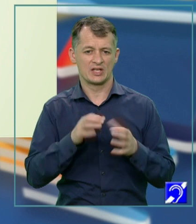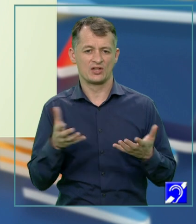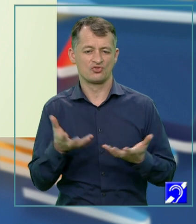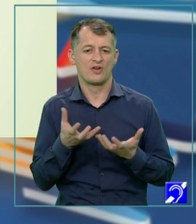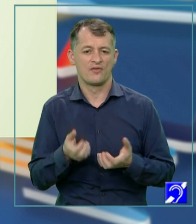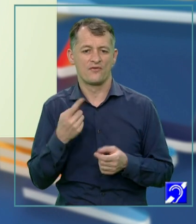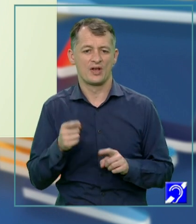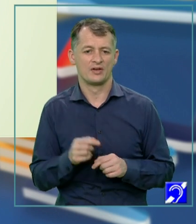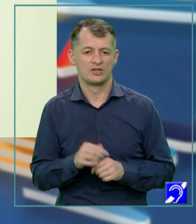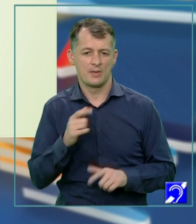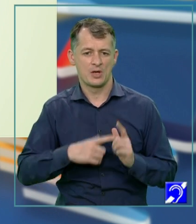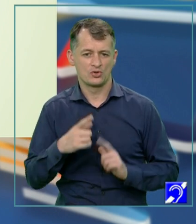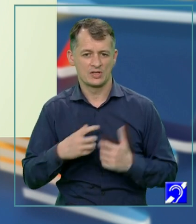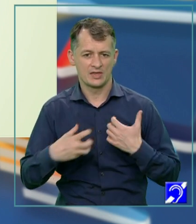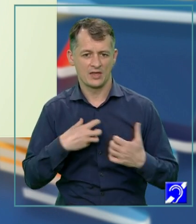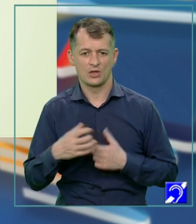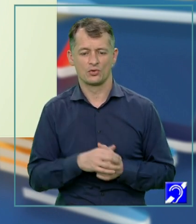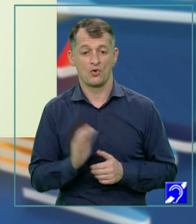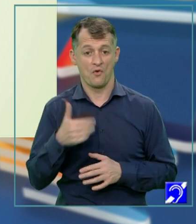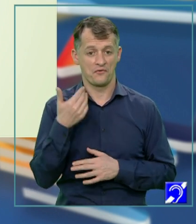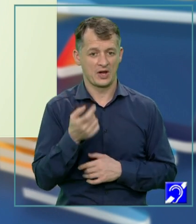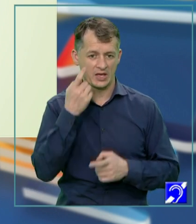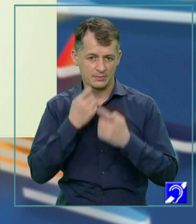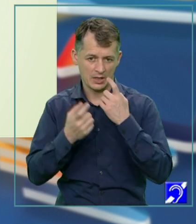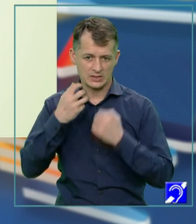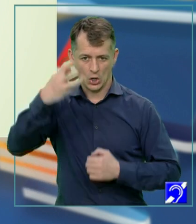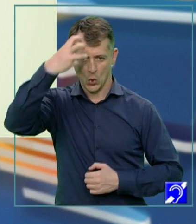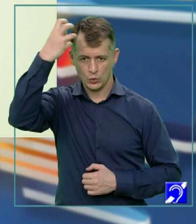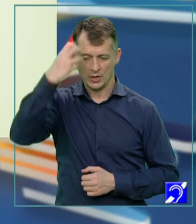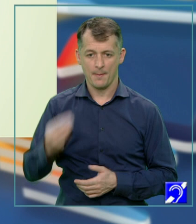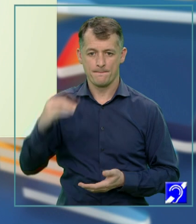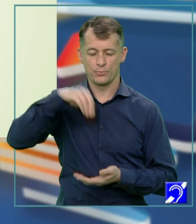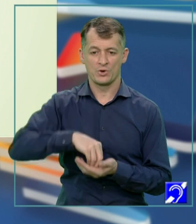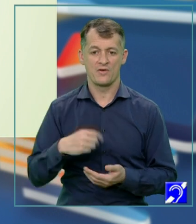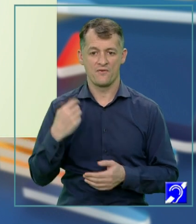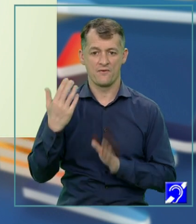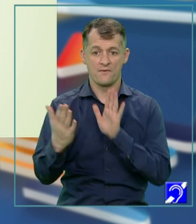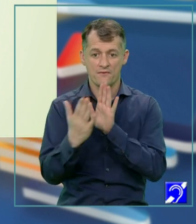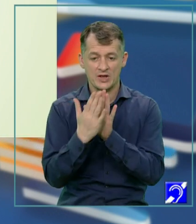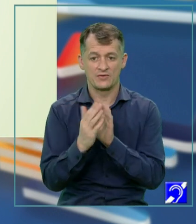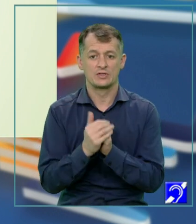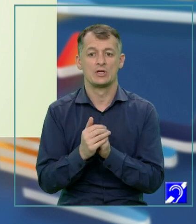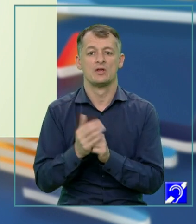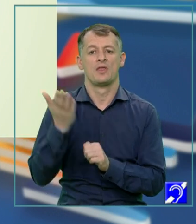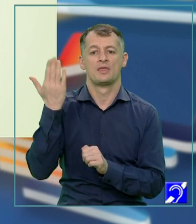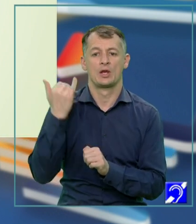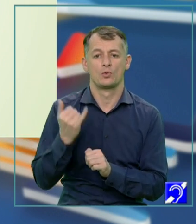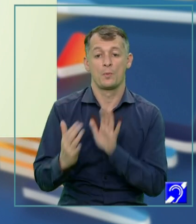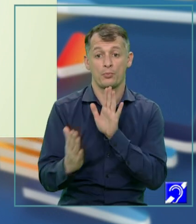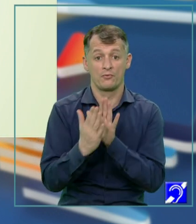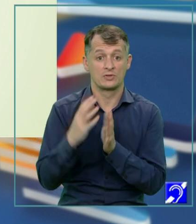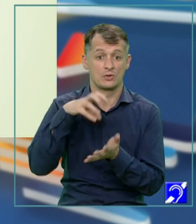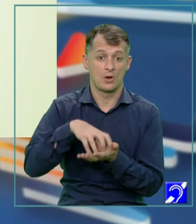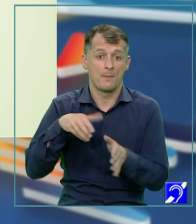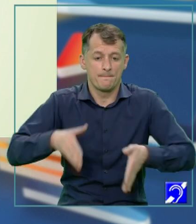cititor. Cei pasionați de teatru oferă o experiență culturală. Pune față-înfață trecutul cu prezentul, cititorul